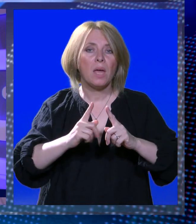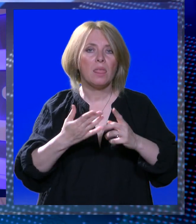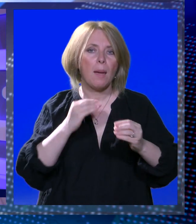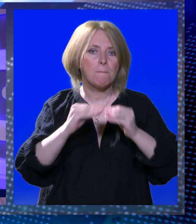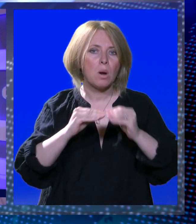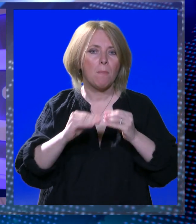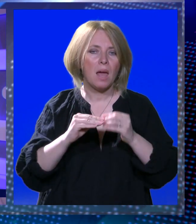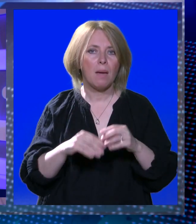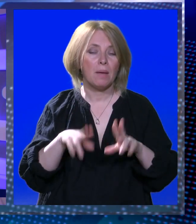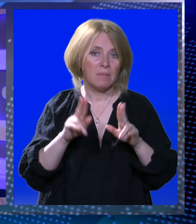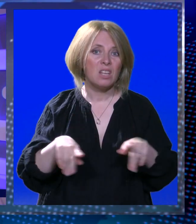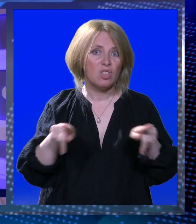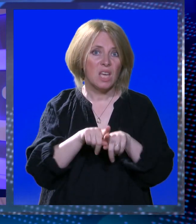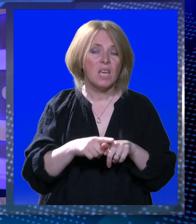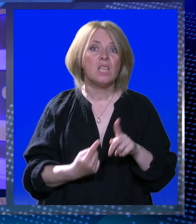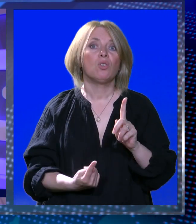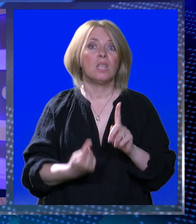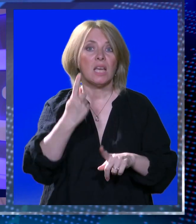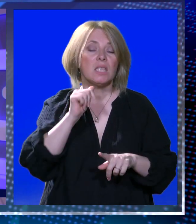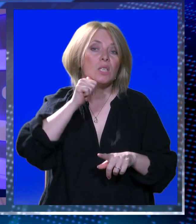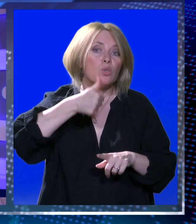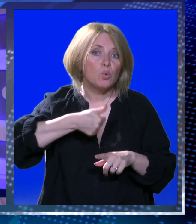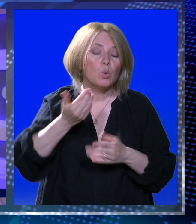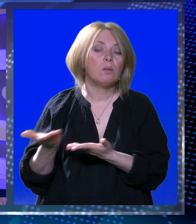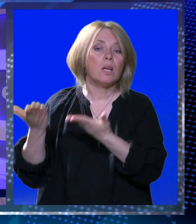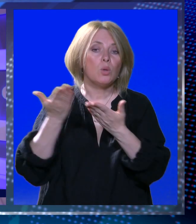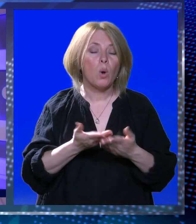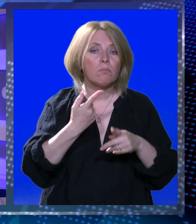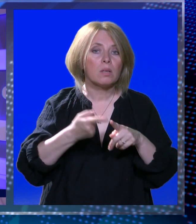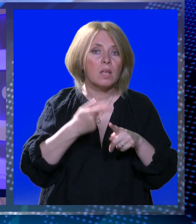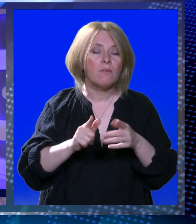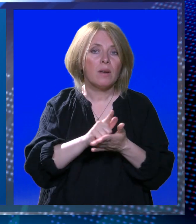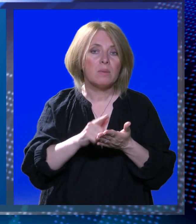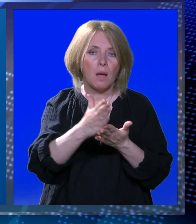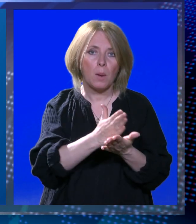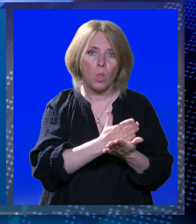Hoćemo listi scenarij s vremenom imati i sutra, donosimo u detaljnoj vremenskoj prognozi.